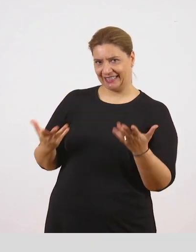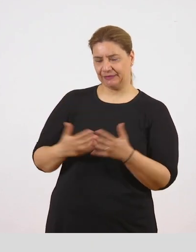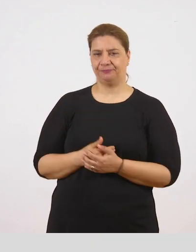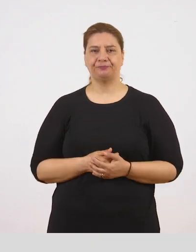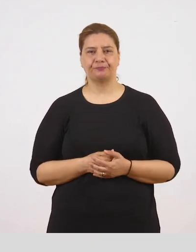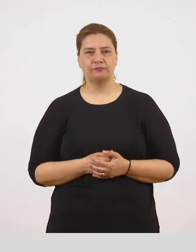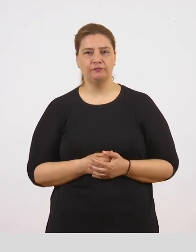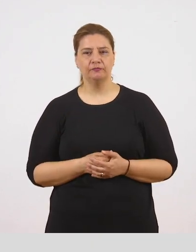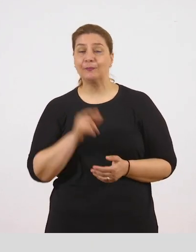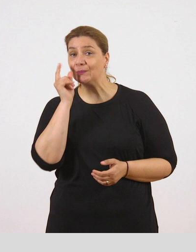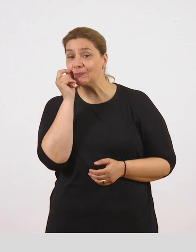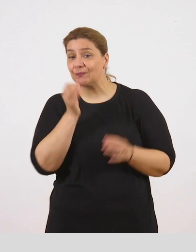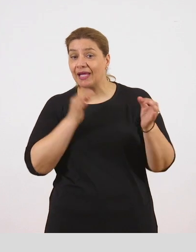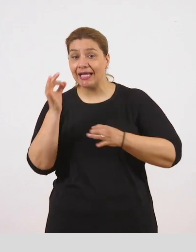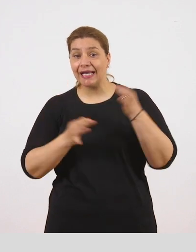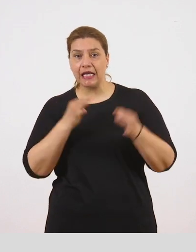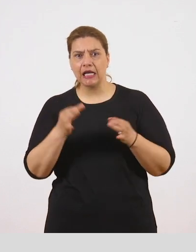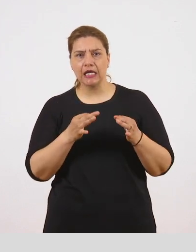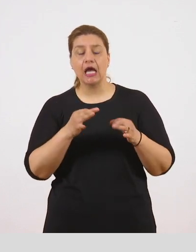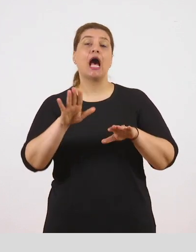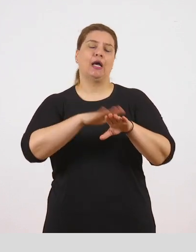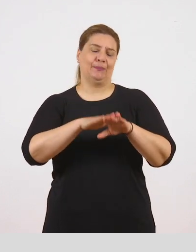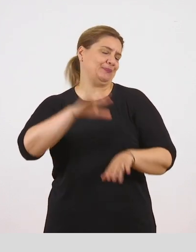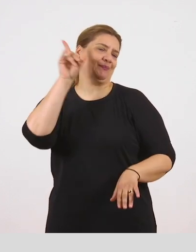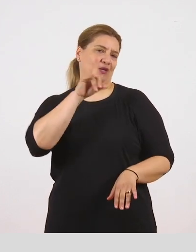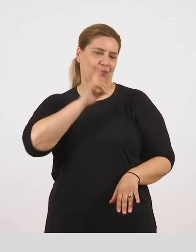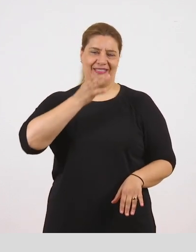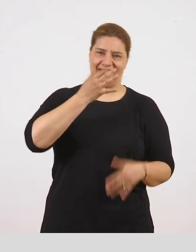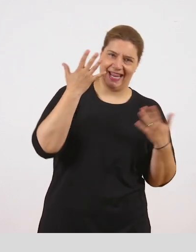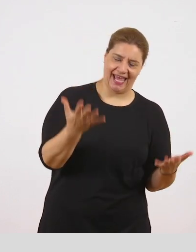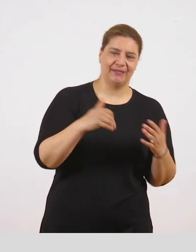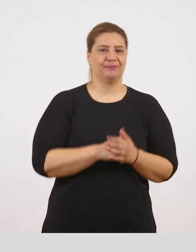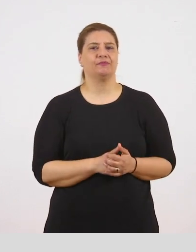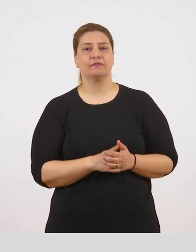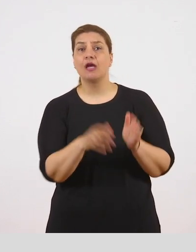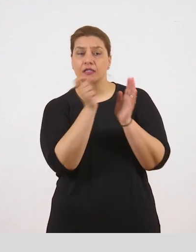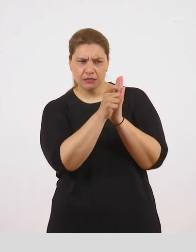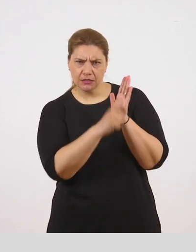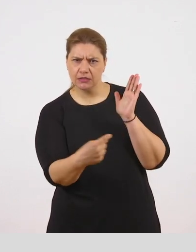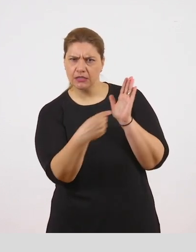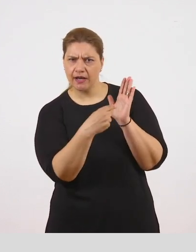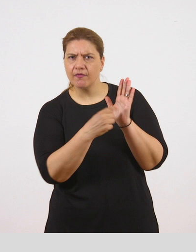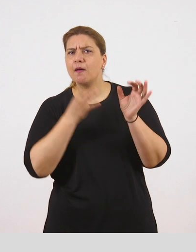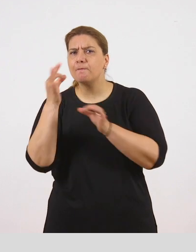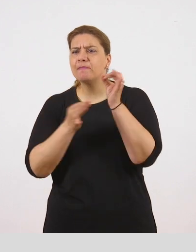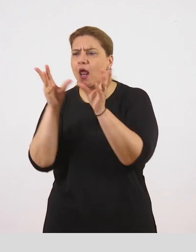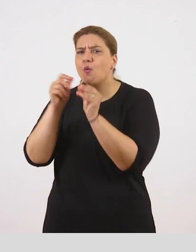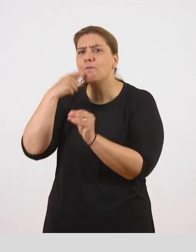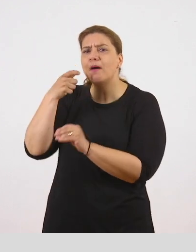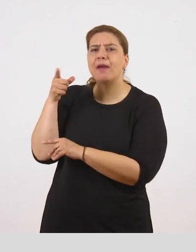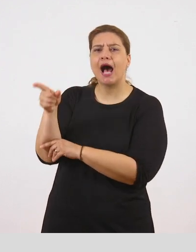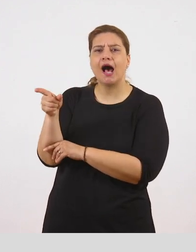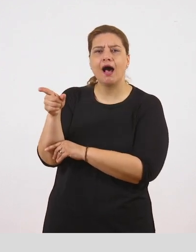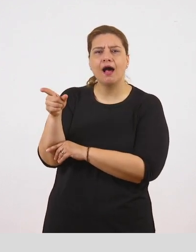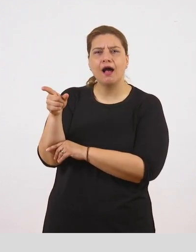Ο Πέτρος λέει... Α, συγγνώμη. Η Σοφία. Η Σοφία λέει η συγγραφέας μιλά για τη μητέρα